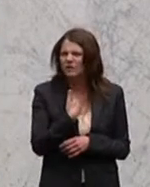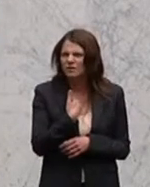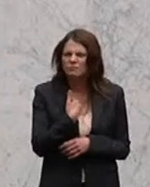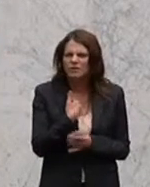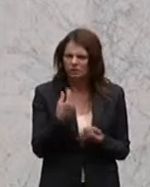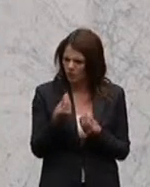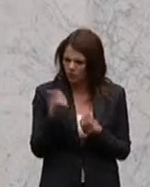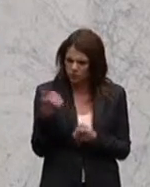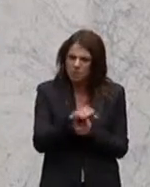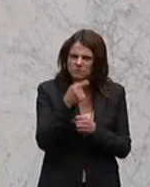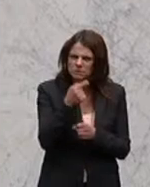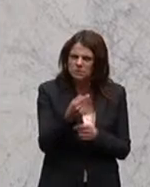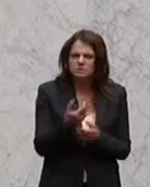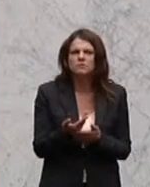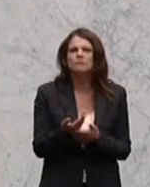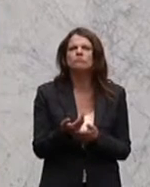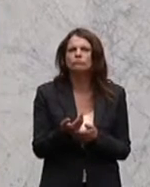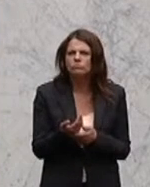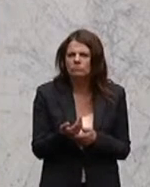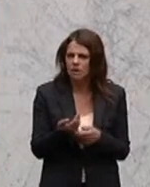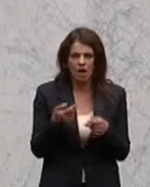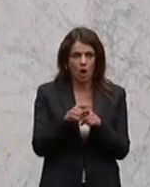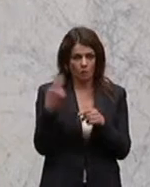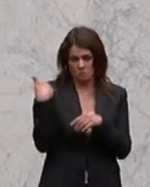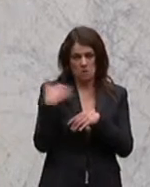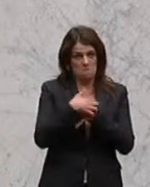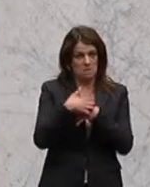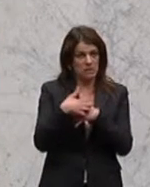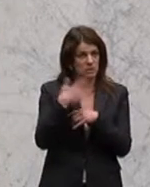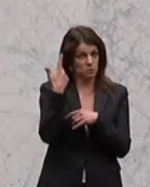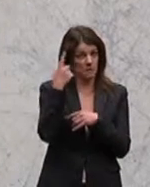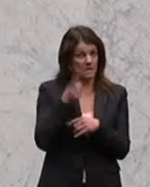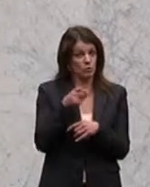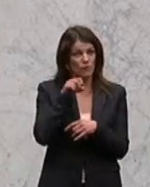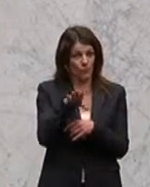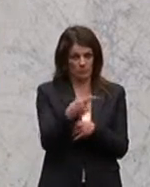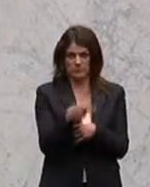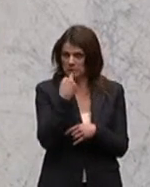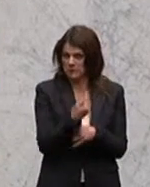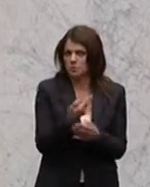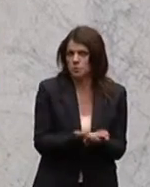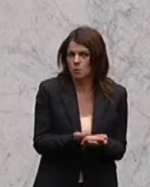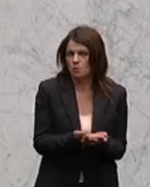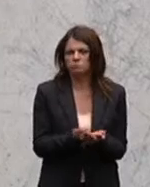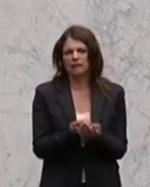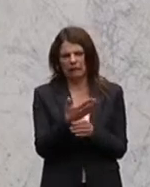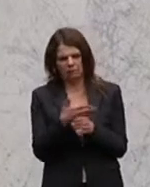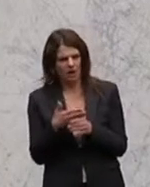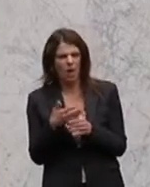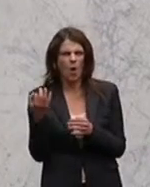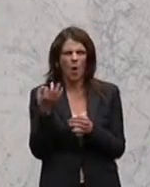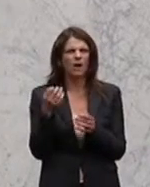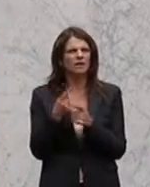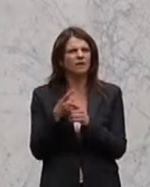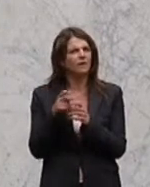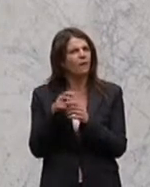Behauptung aufrechterhalten werden soll, schon vom März 2015. Teilweise ist sie heute noch ein